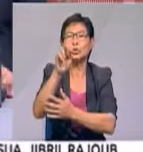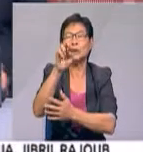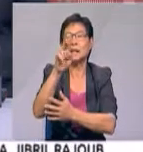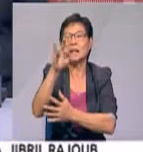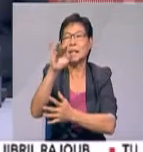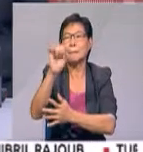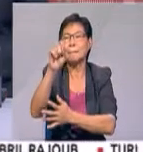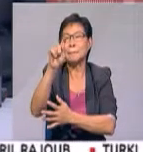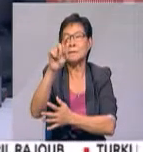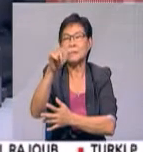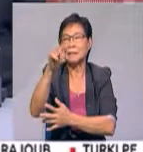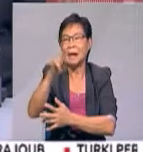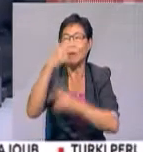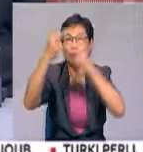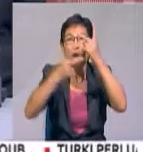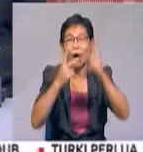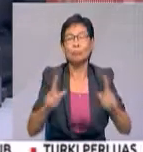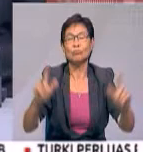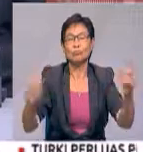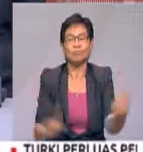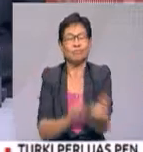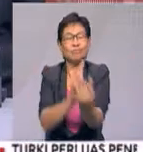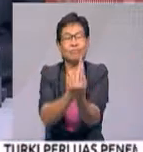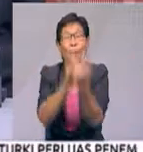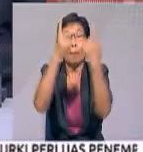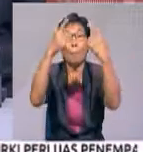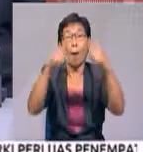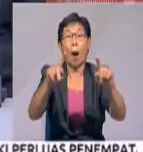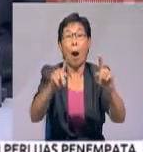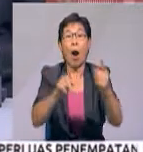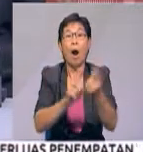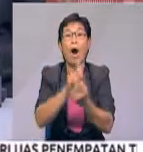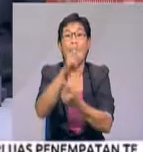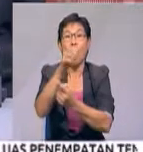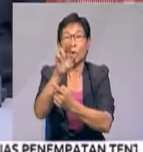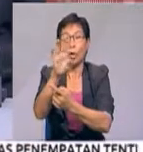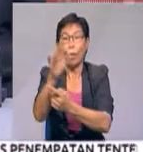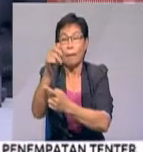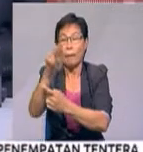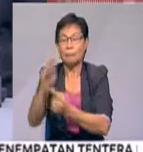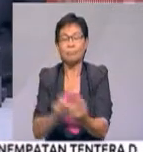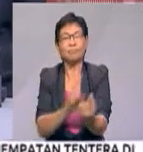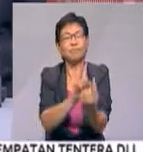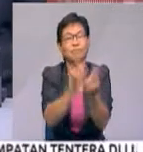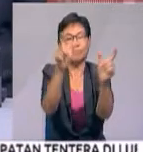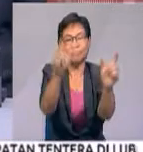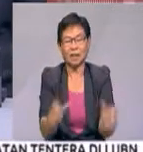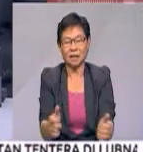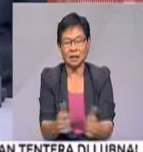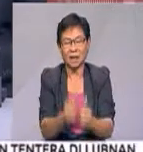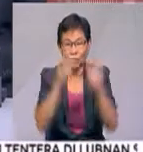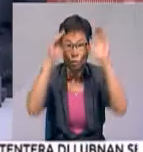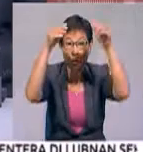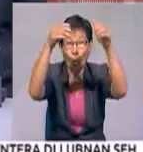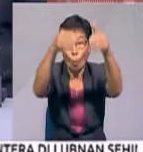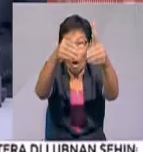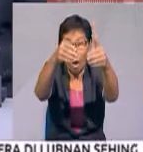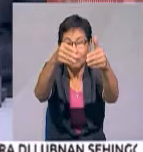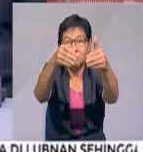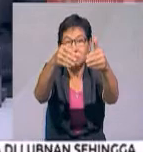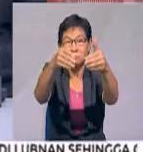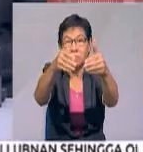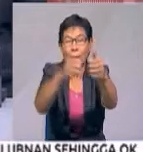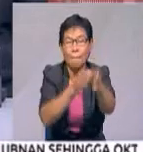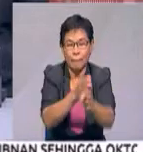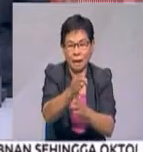Lawatan itu akan menyaksikan pertemuan dua hala bersama Presiden Gurban Geli Merdi Mohamedow dengan tumpuan utama terarah kepada